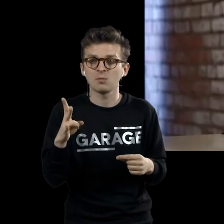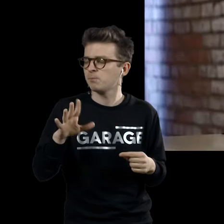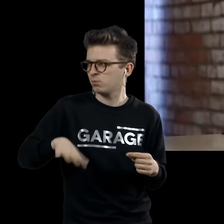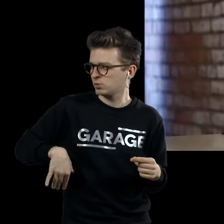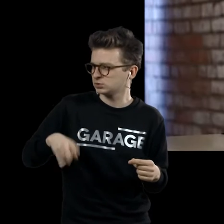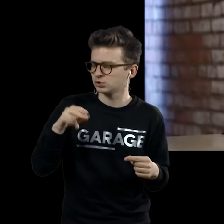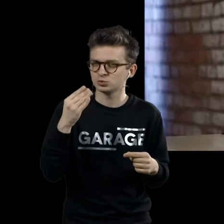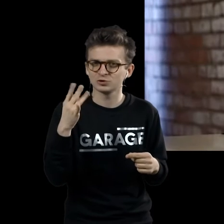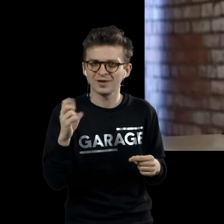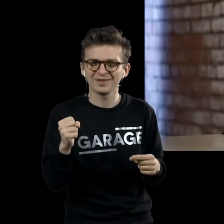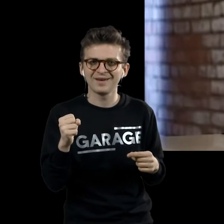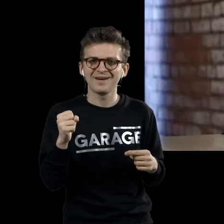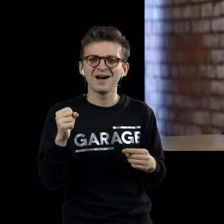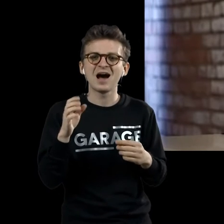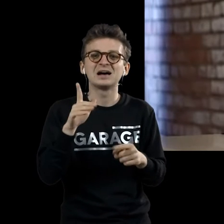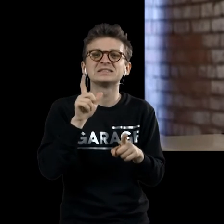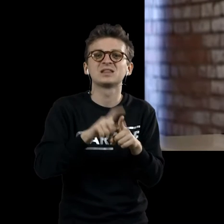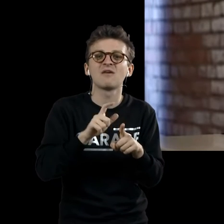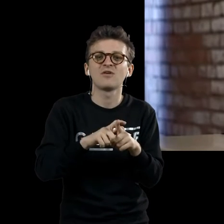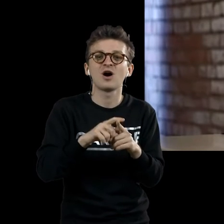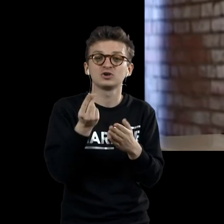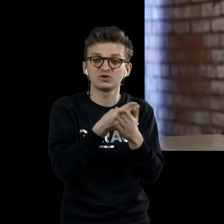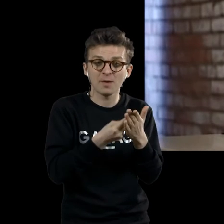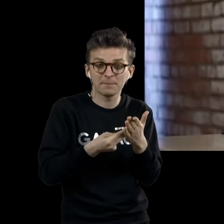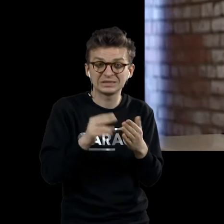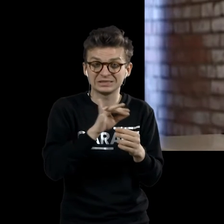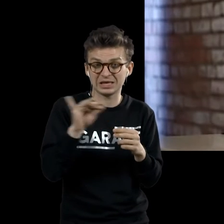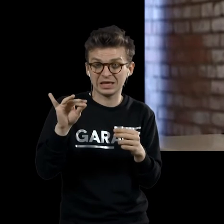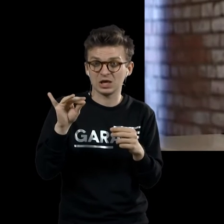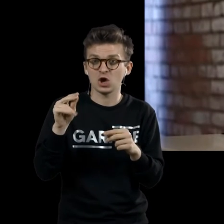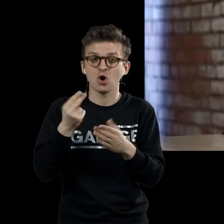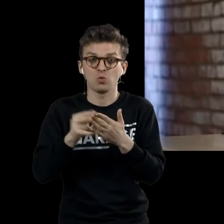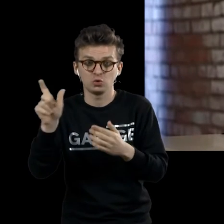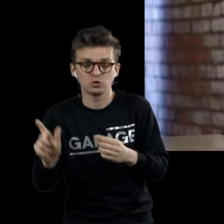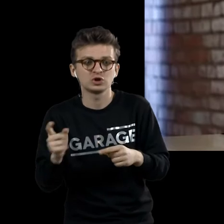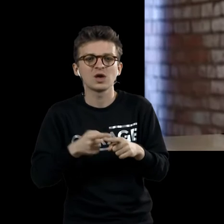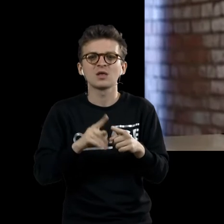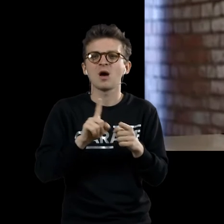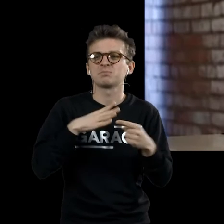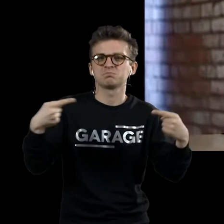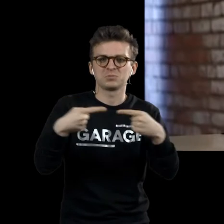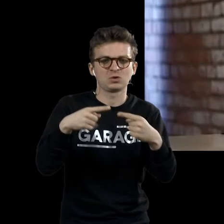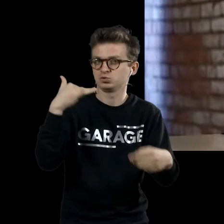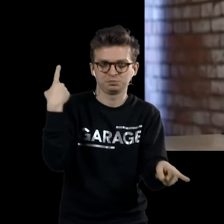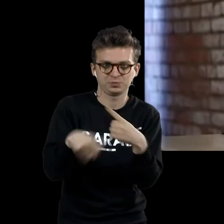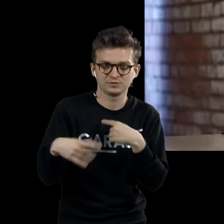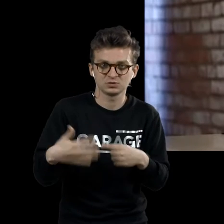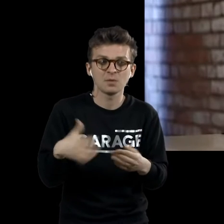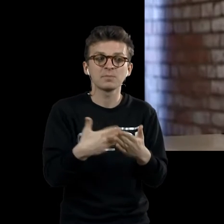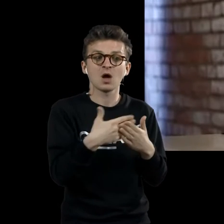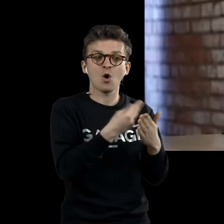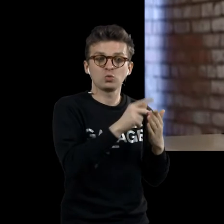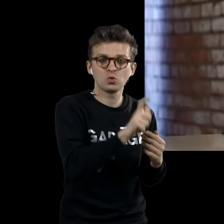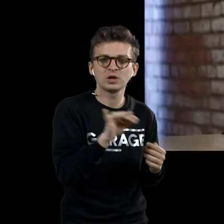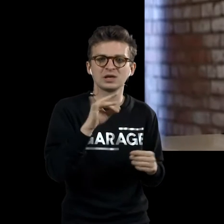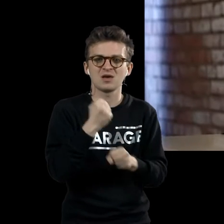слова «живописец» и «художник» перестали быть синонимами, так же, как слова «художник» и «ремесленник».